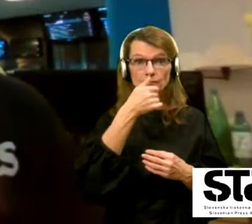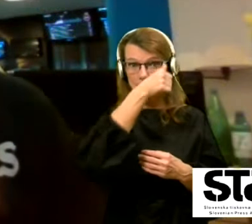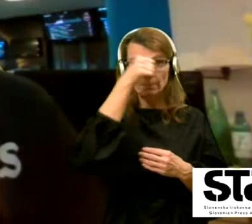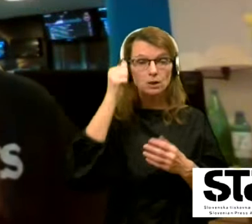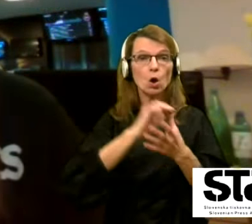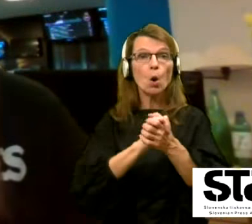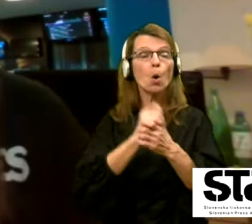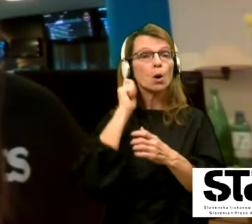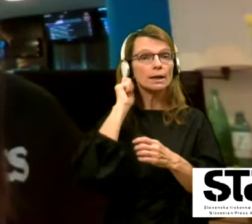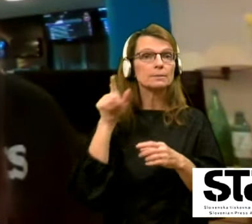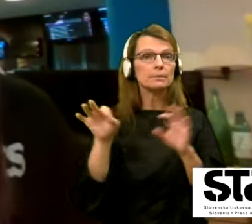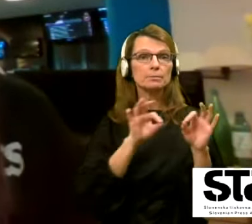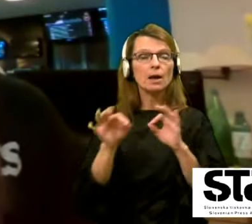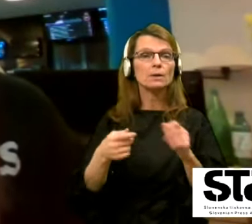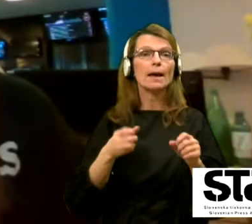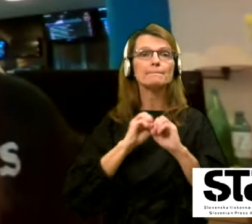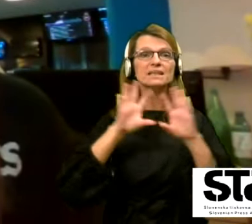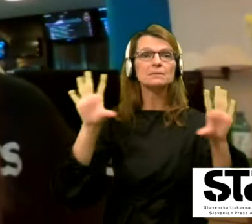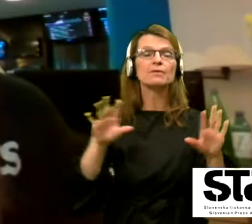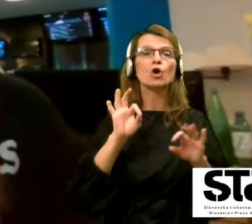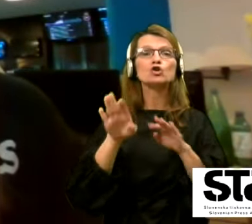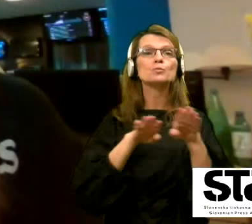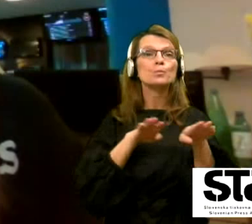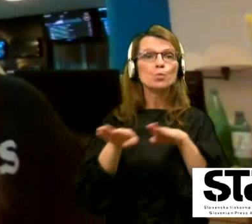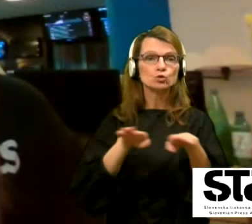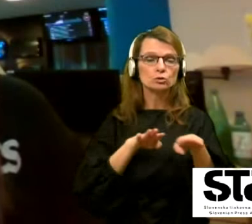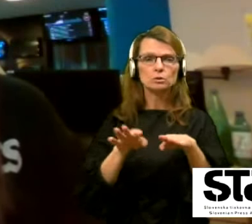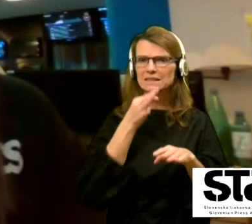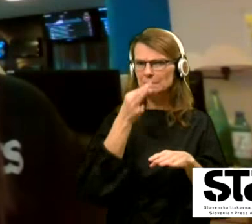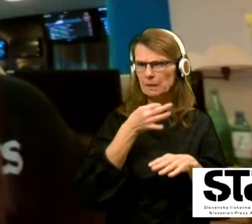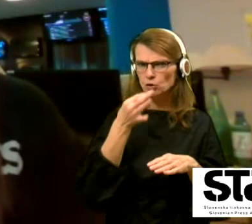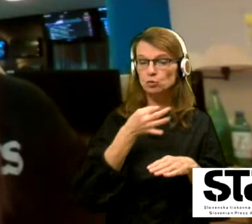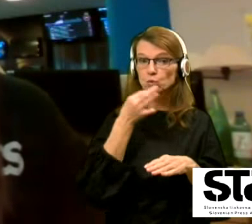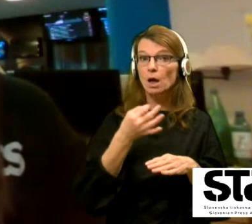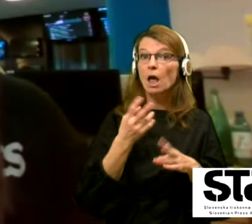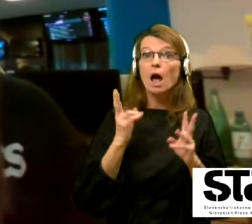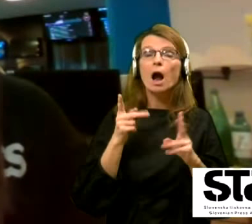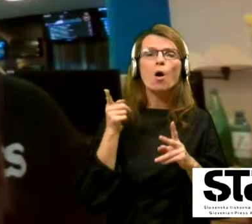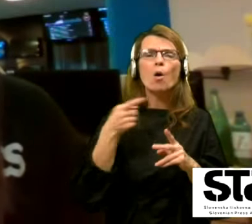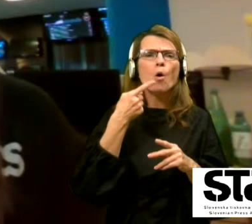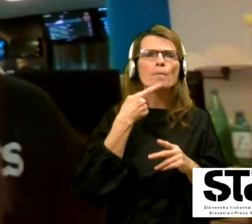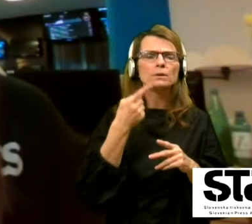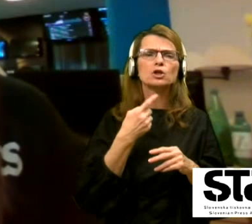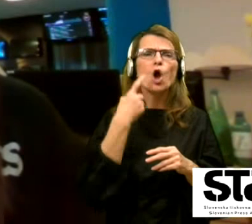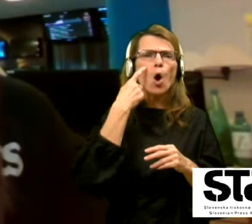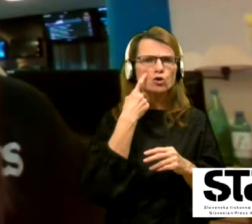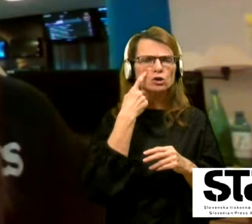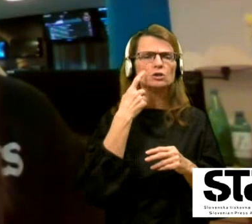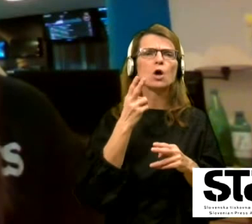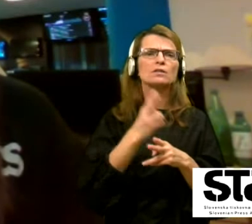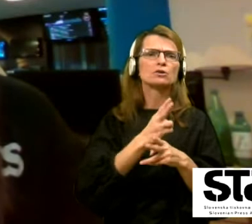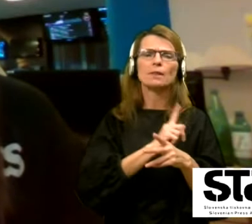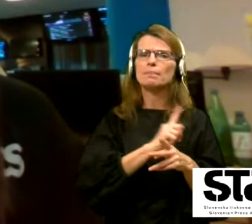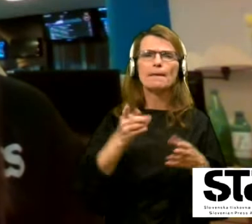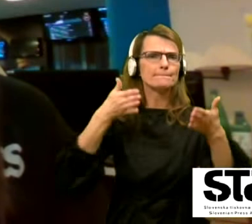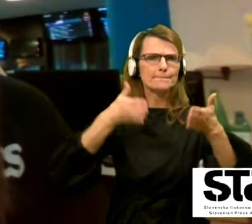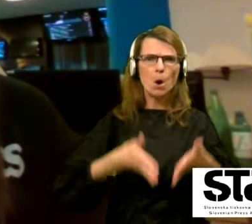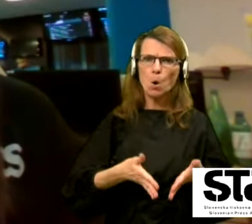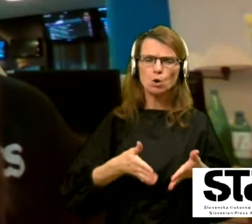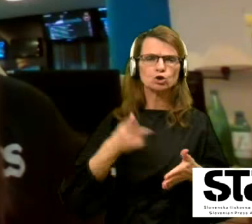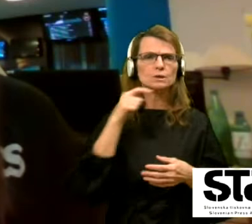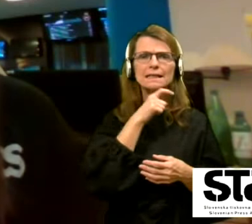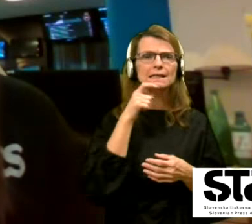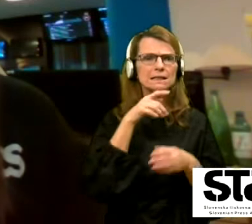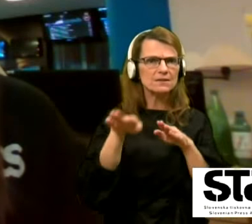imenu kolegice, ki pripravlja prispeve po smučanju in sicer sprašuje, kako komentirate očitno državljansko neko poporščino, ki jo na